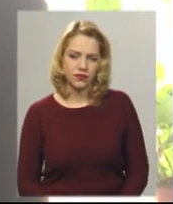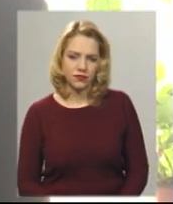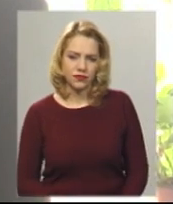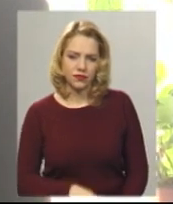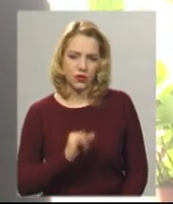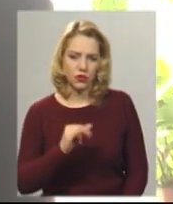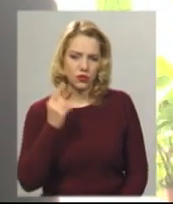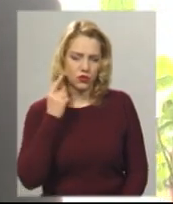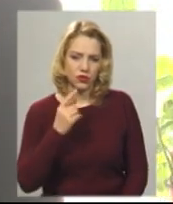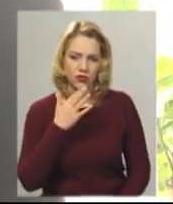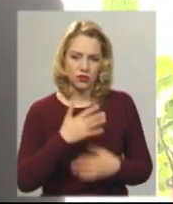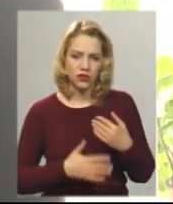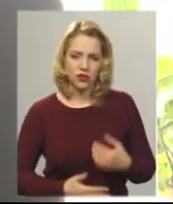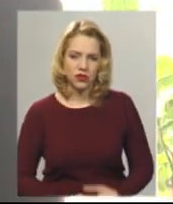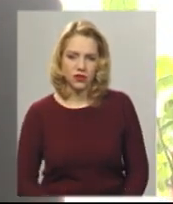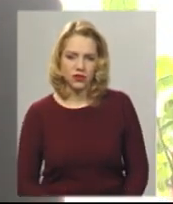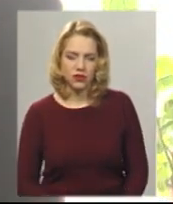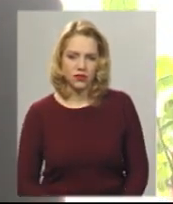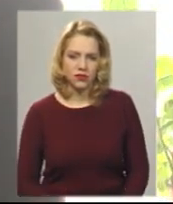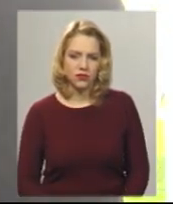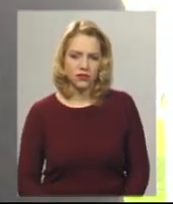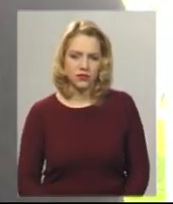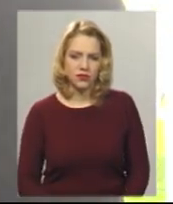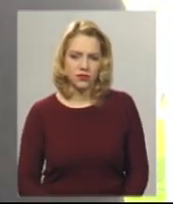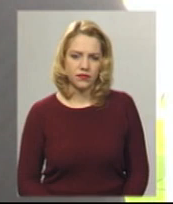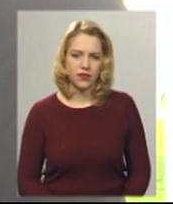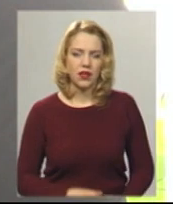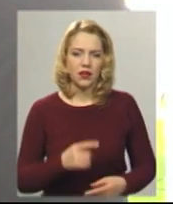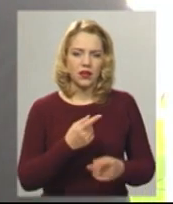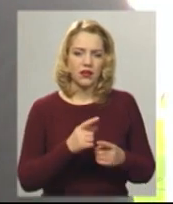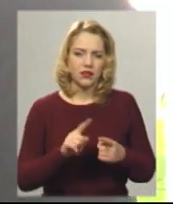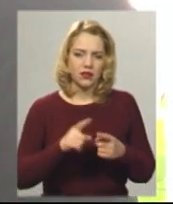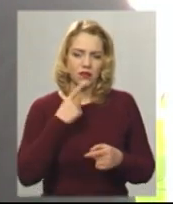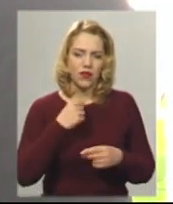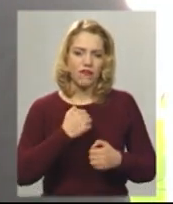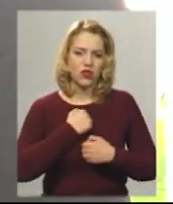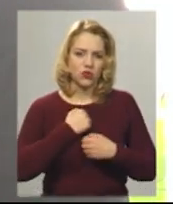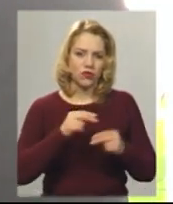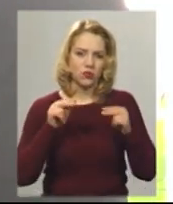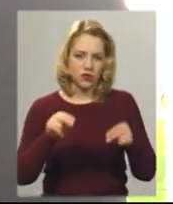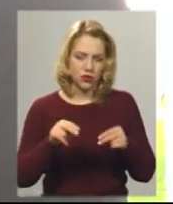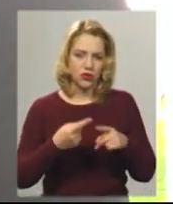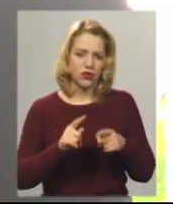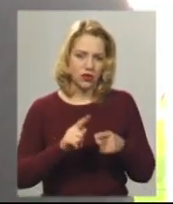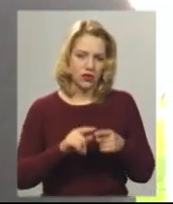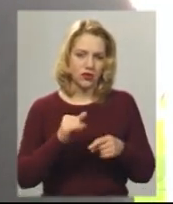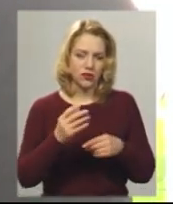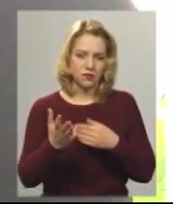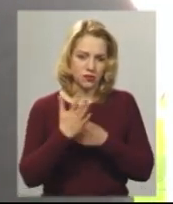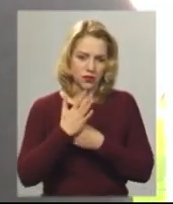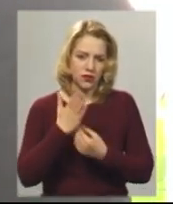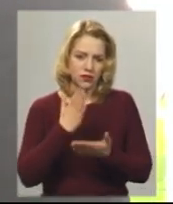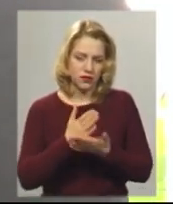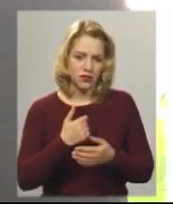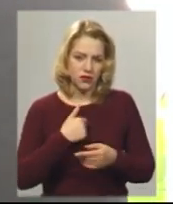2.27.68 Конституція України військової вийшов за межі наданих йому правильного належення та замість судженості